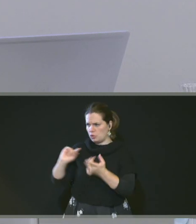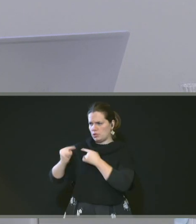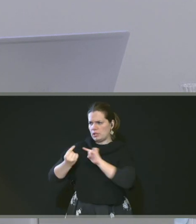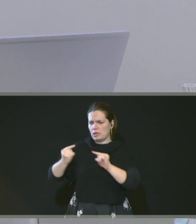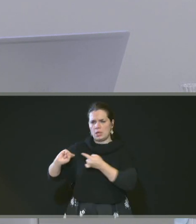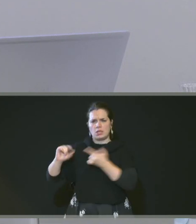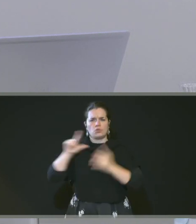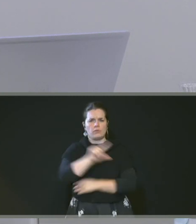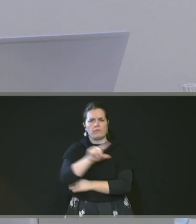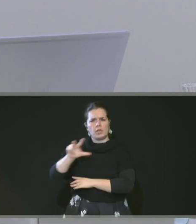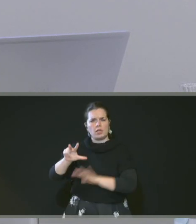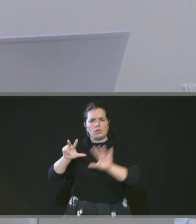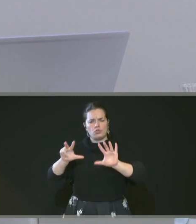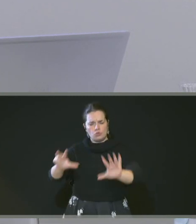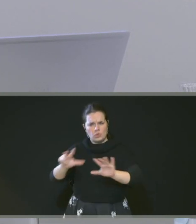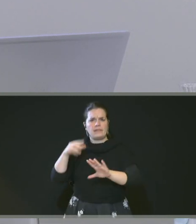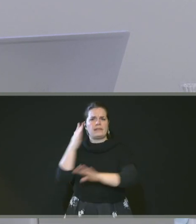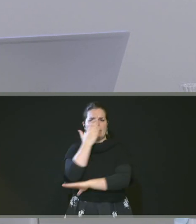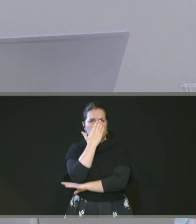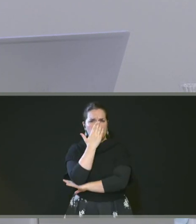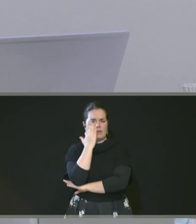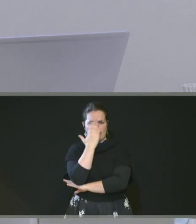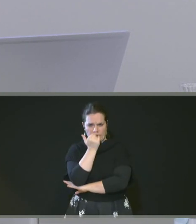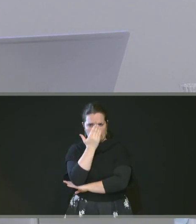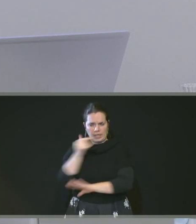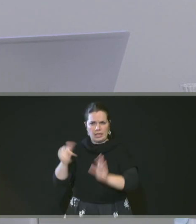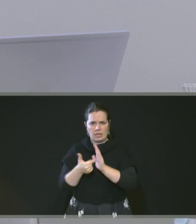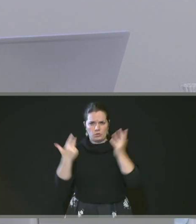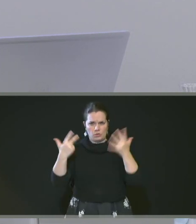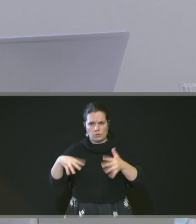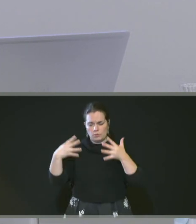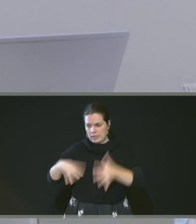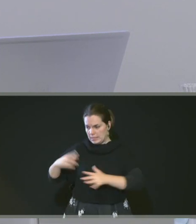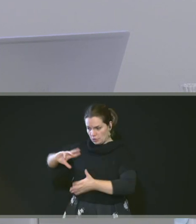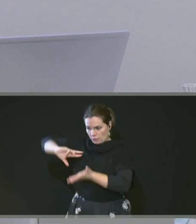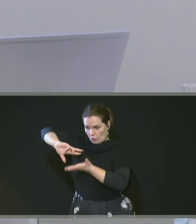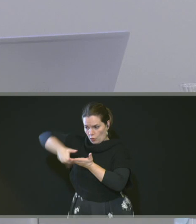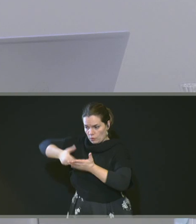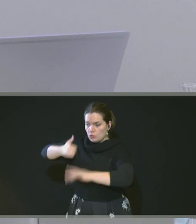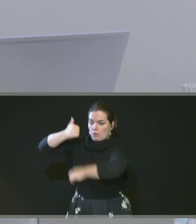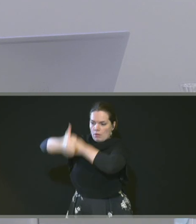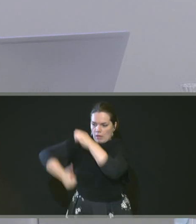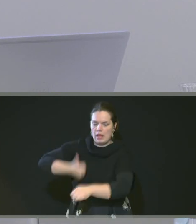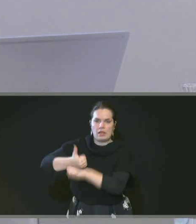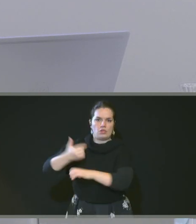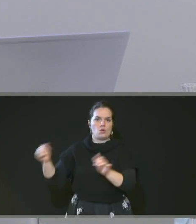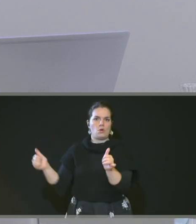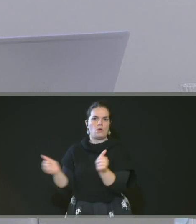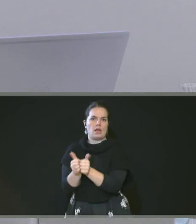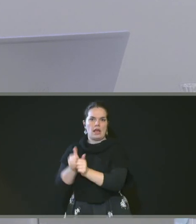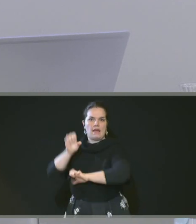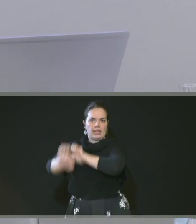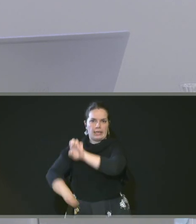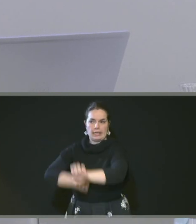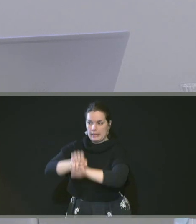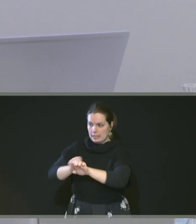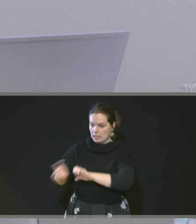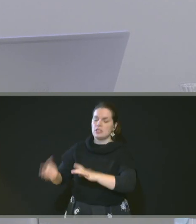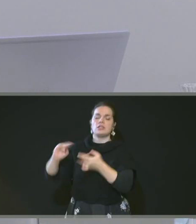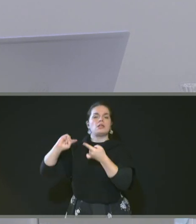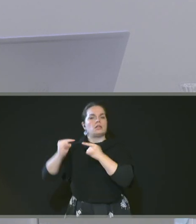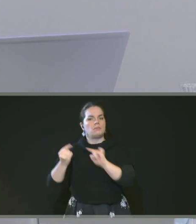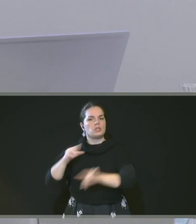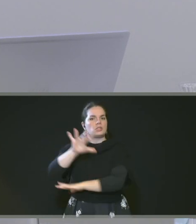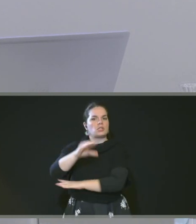2019 a autorisé la signature d'une convention d'un an avec Enedis, une délibération du 5 octobre 2020